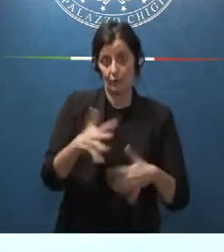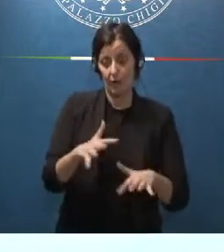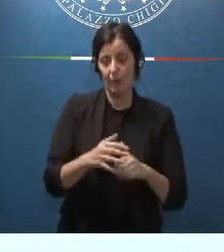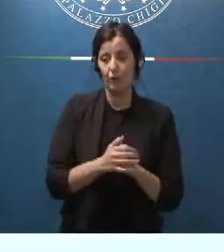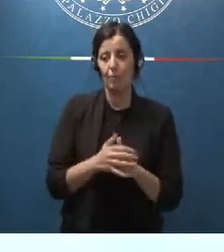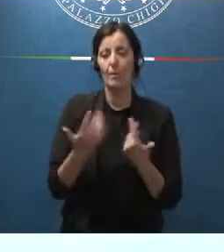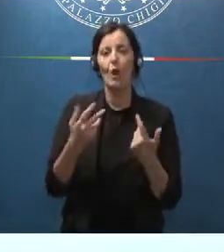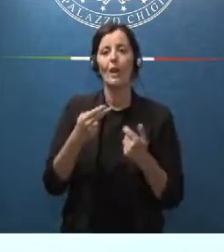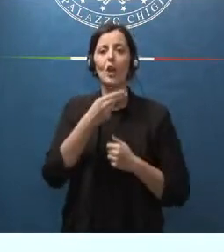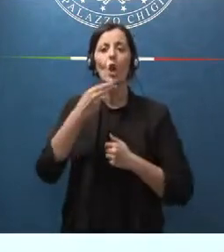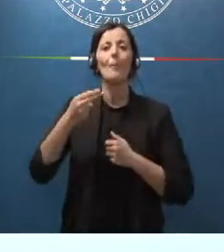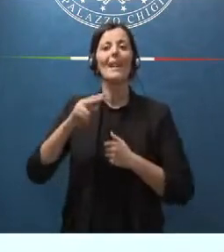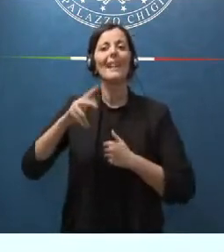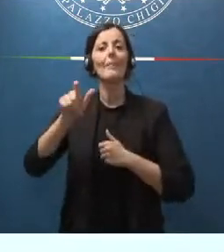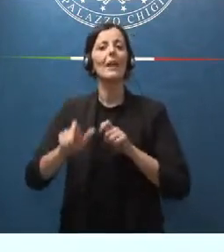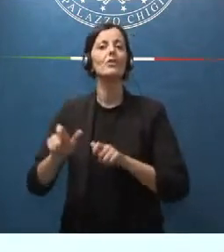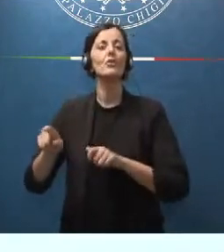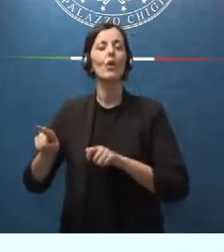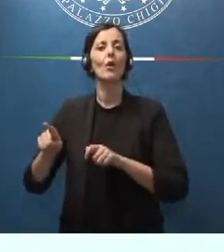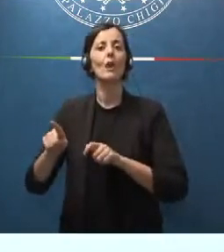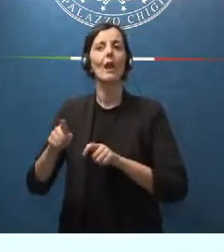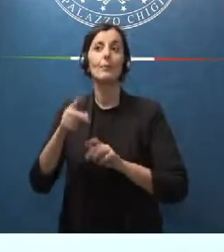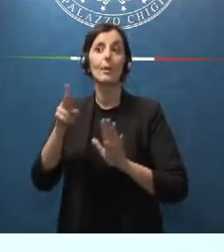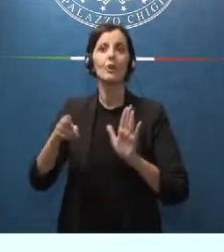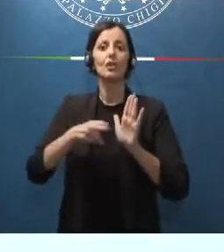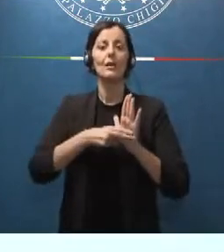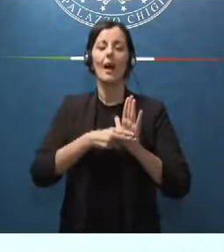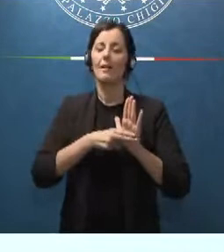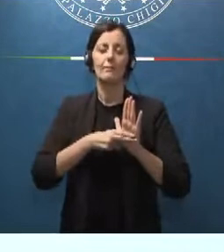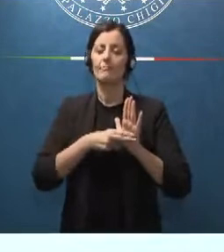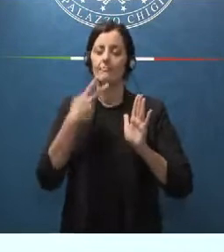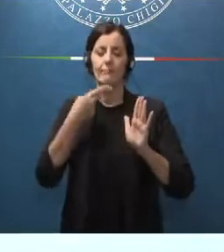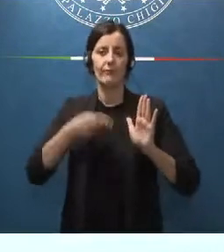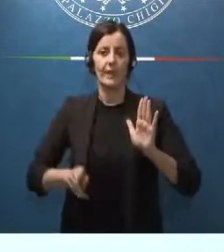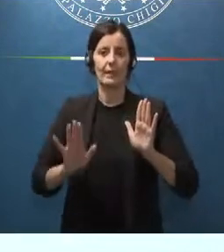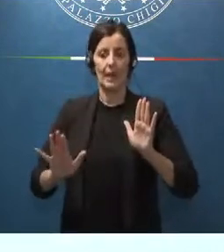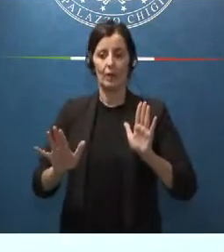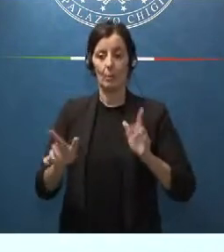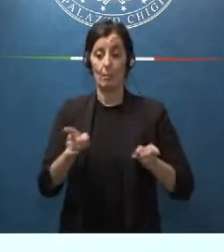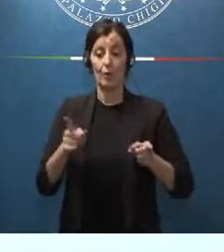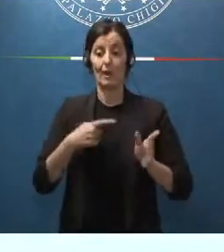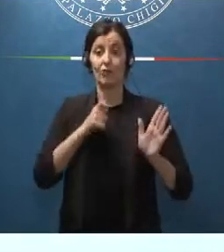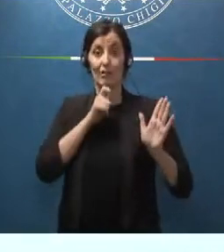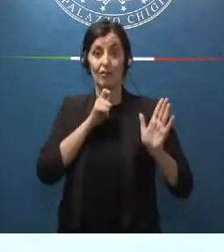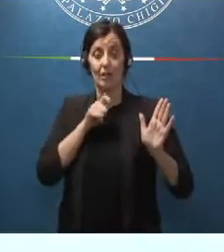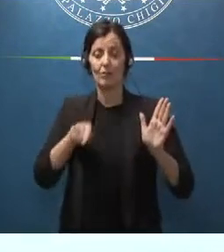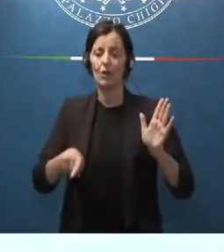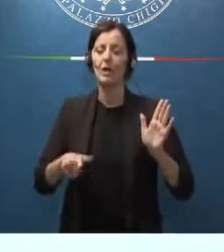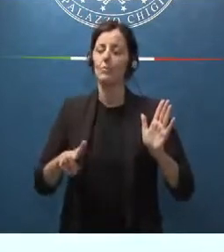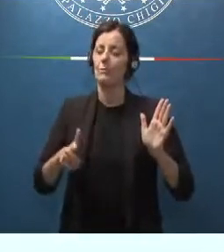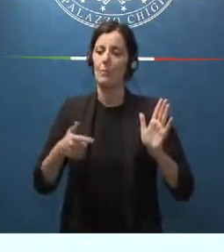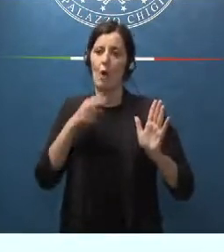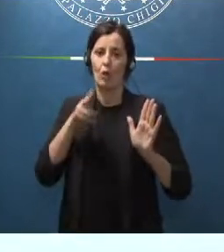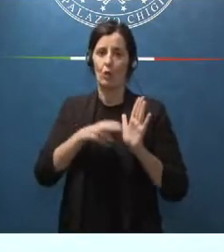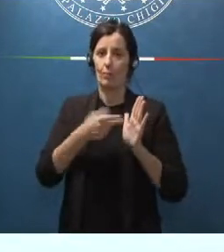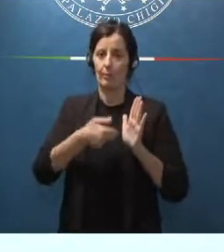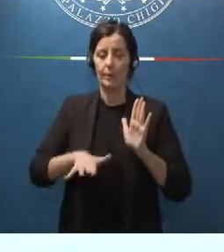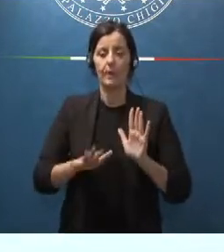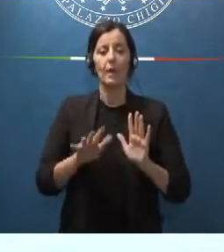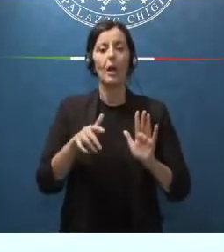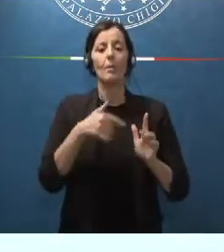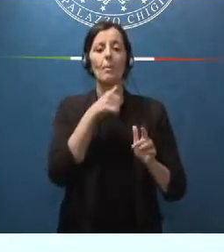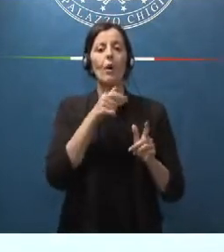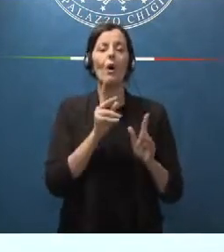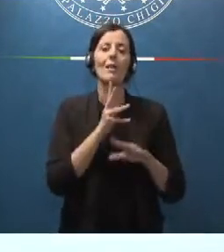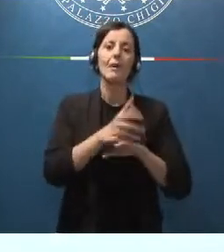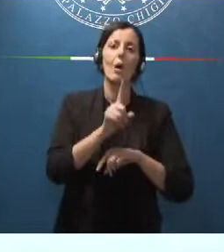dei nominativi di quelli che vengono appunto citati durante queste intercettazioni. Siamo intervenuti sulle custodie cautelari.